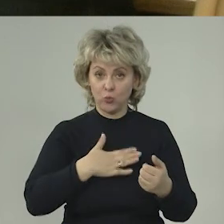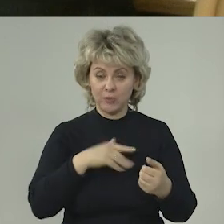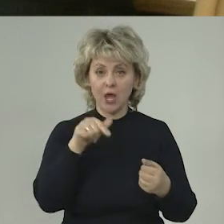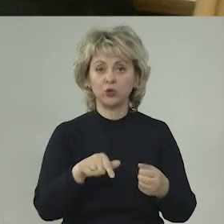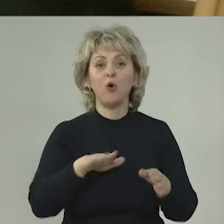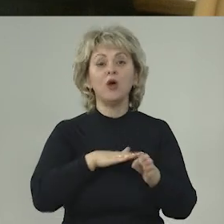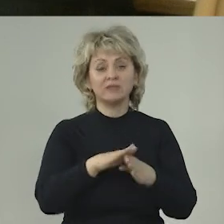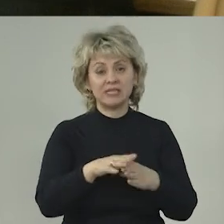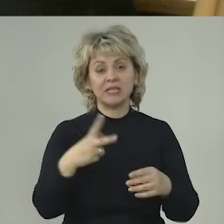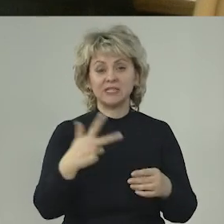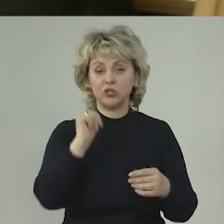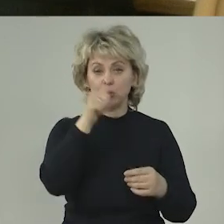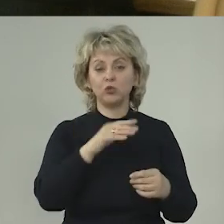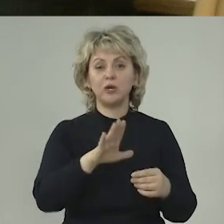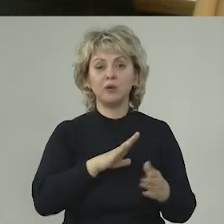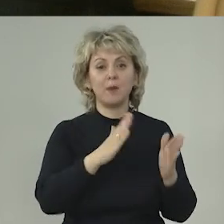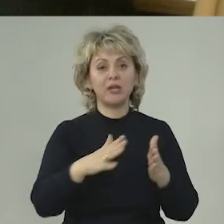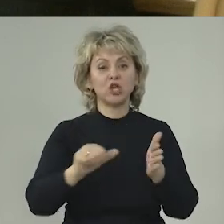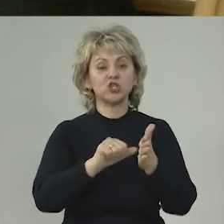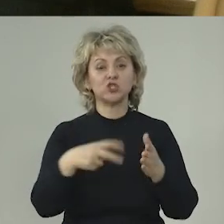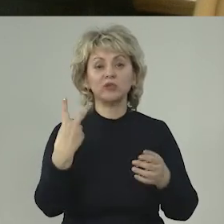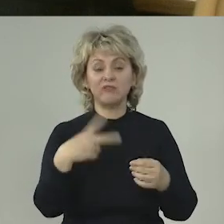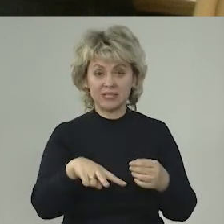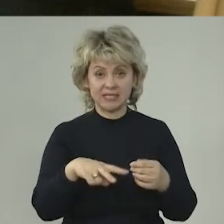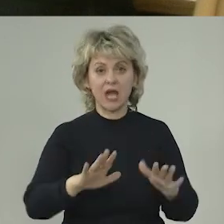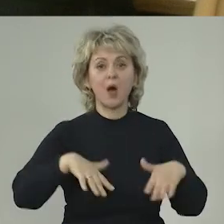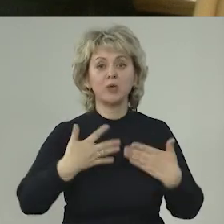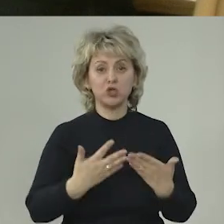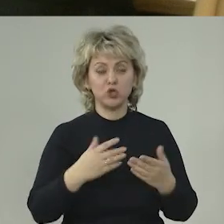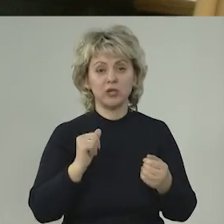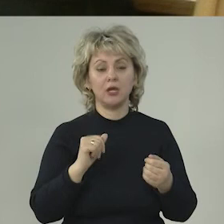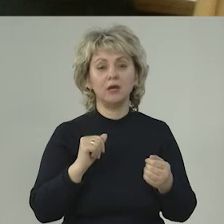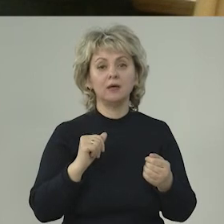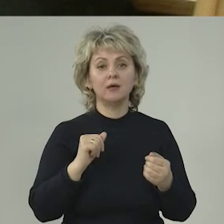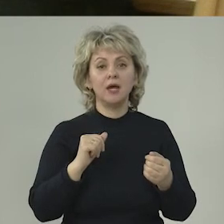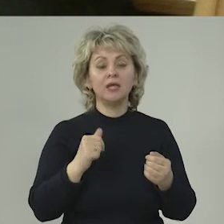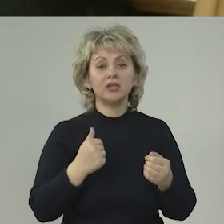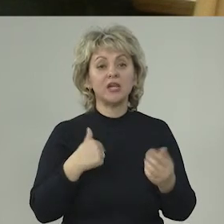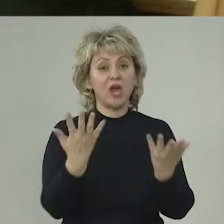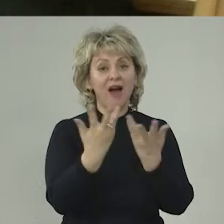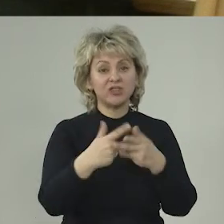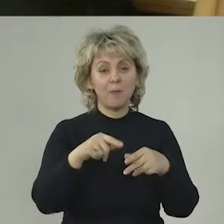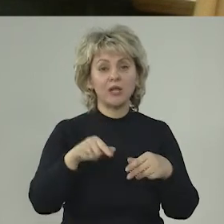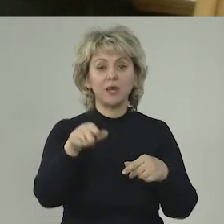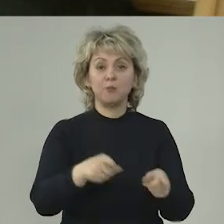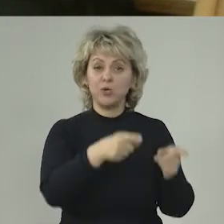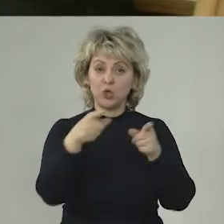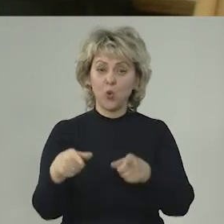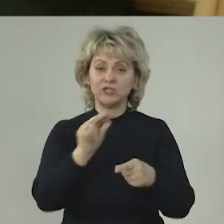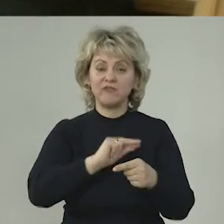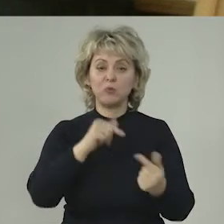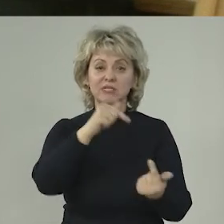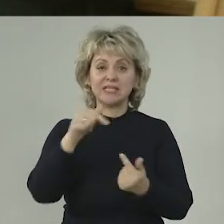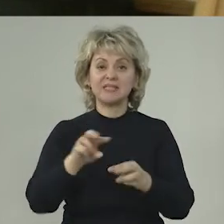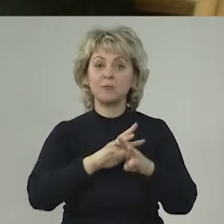а таких в целом за 3 года было порядка 620 обращений, они автоматом переходят в